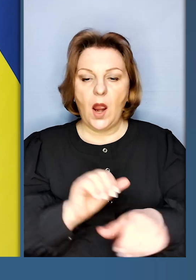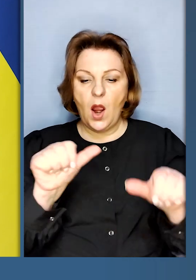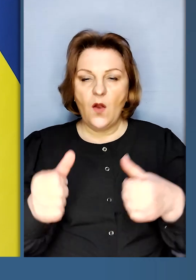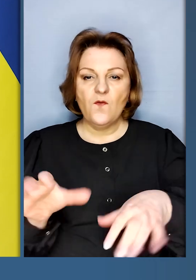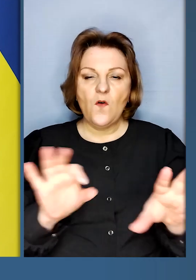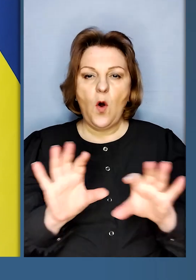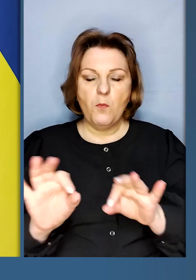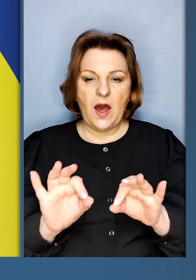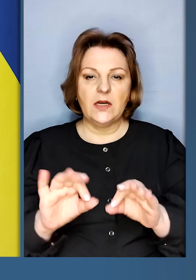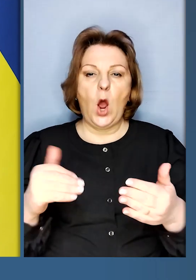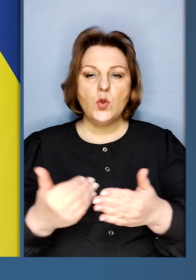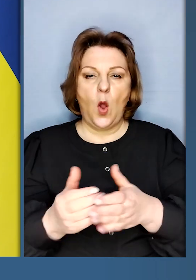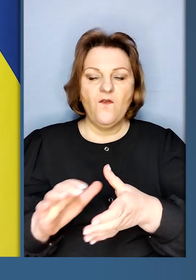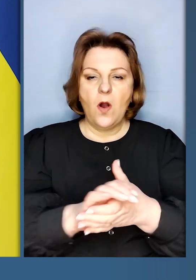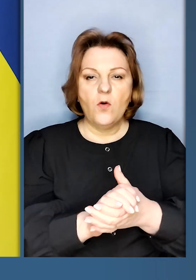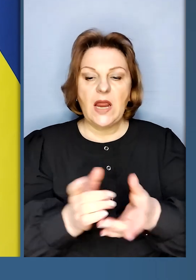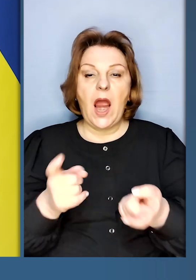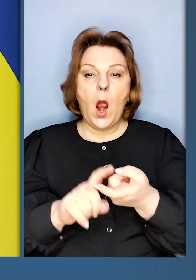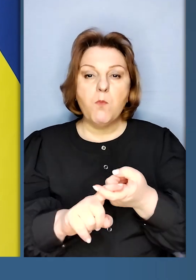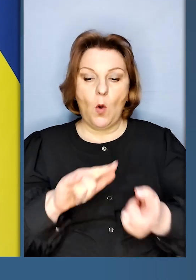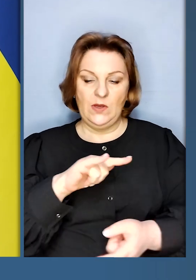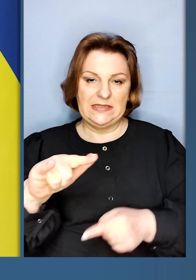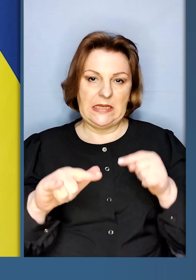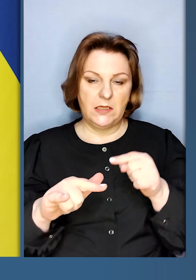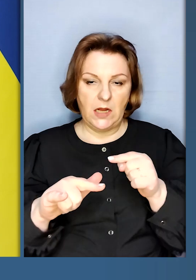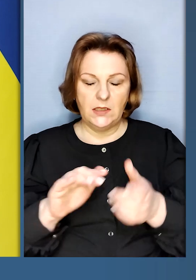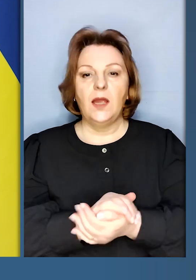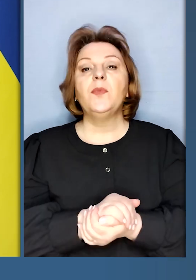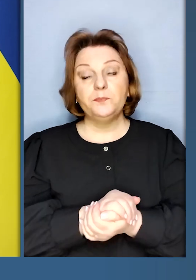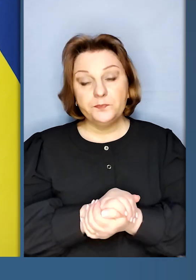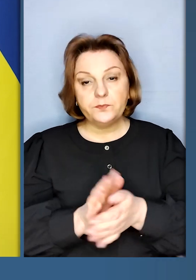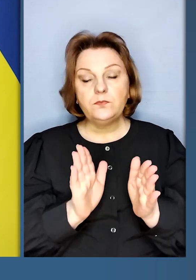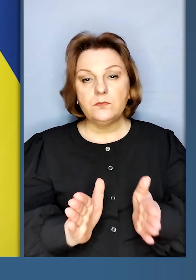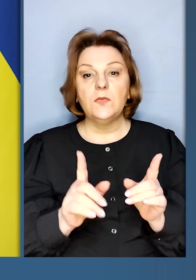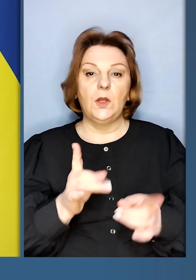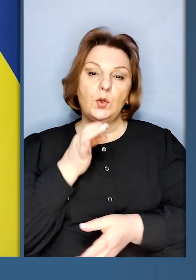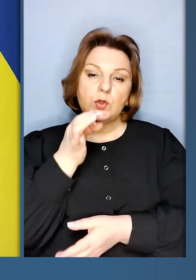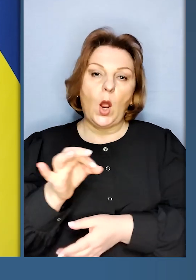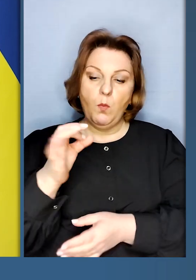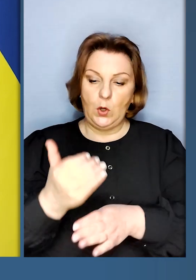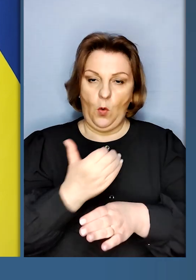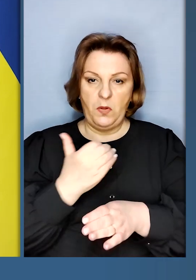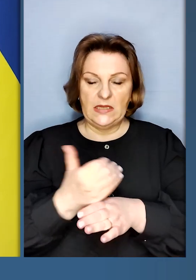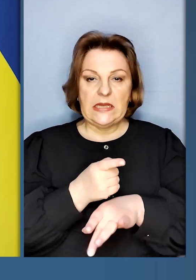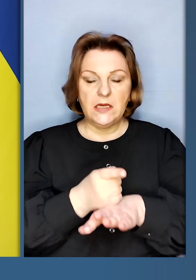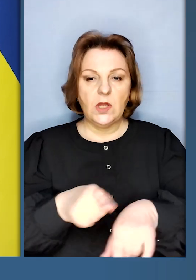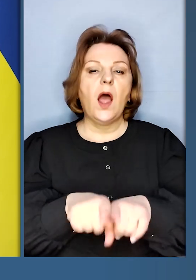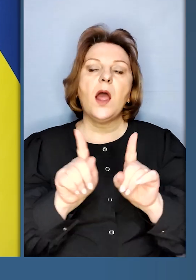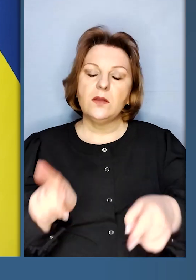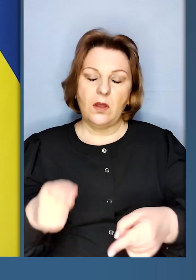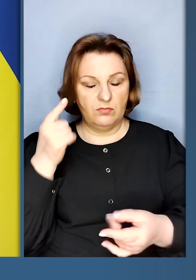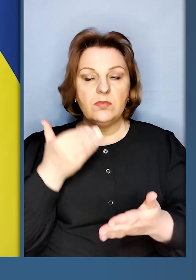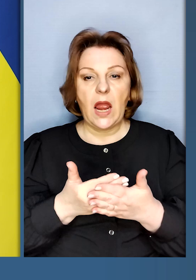формування нової коаліції вже, пов'язаних з літаками. Що сказати про